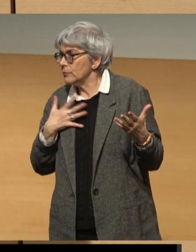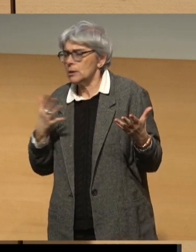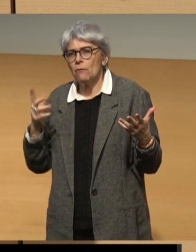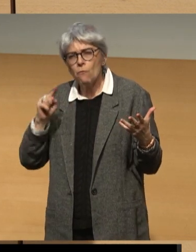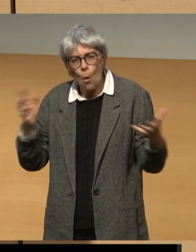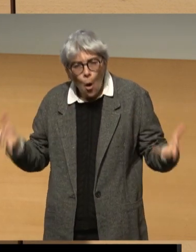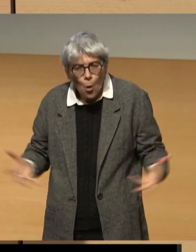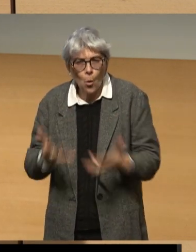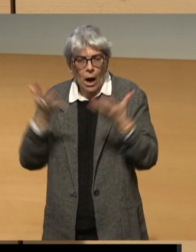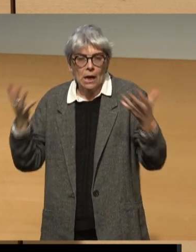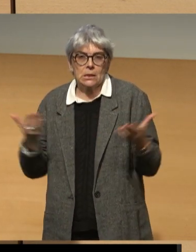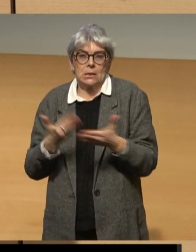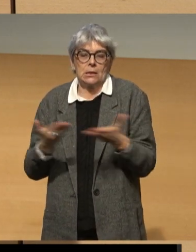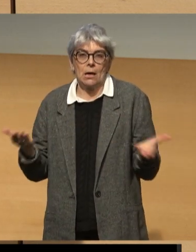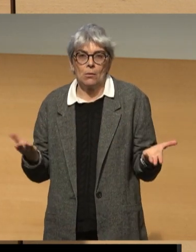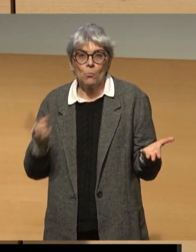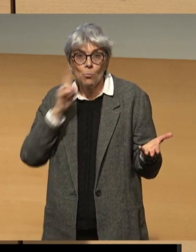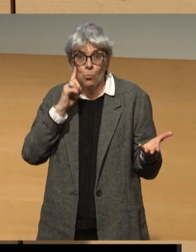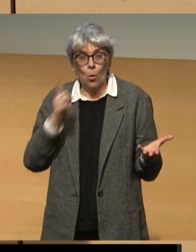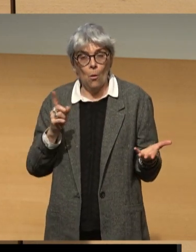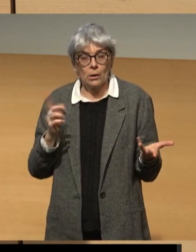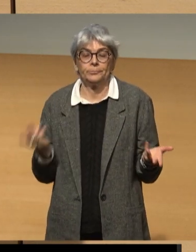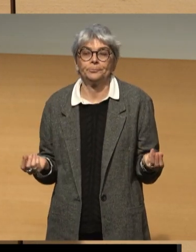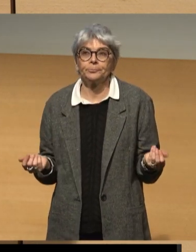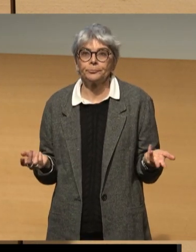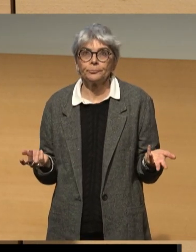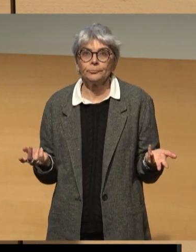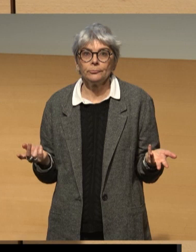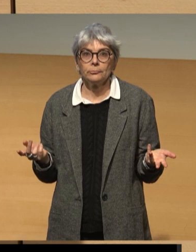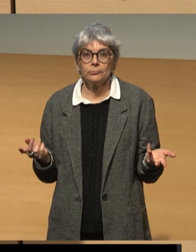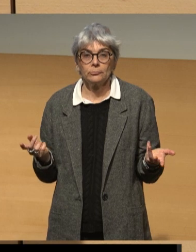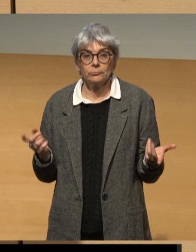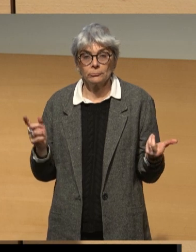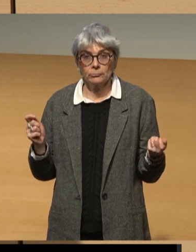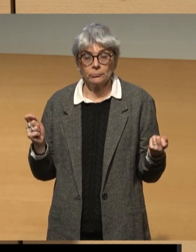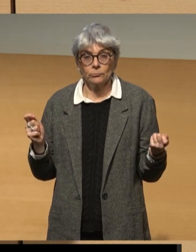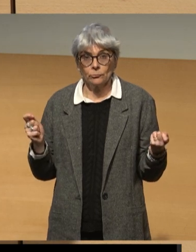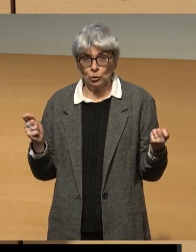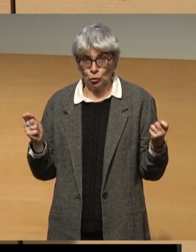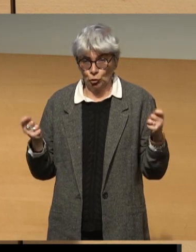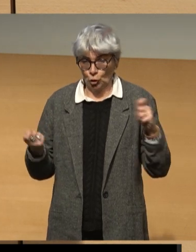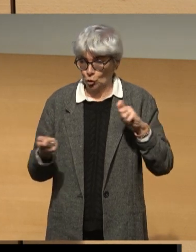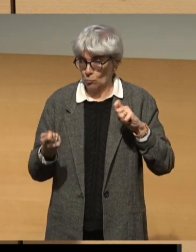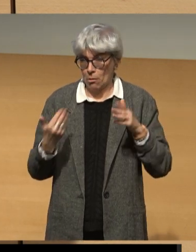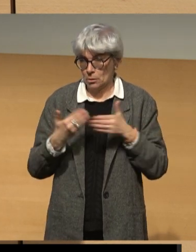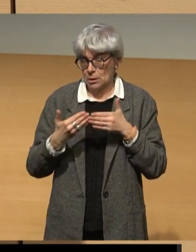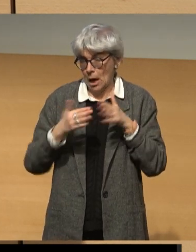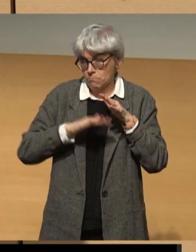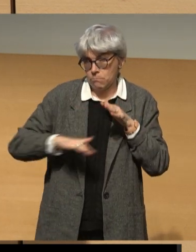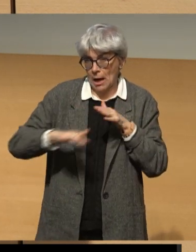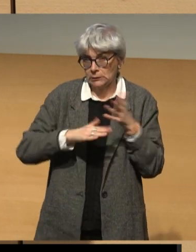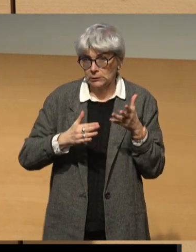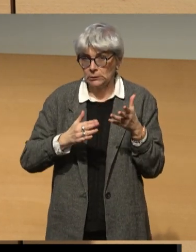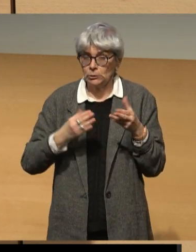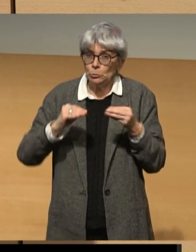'encourager car le changement est notre force vitale. Et puis, une